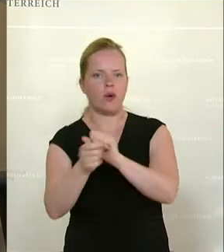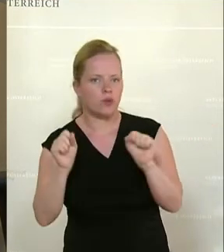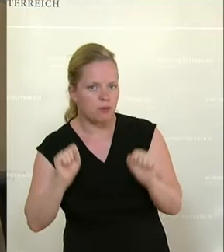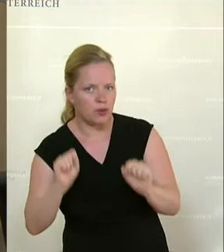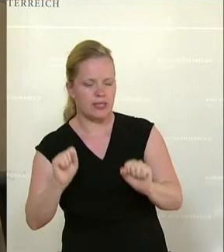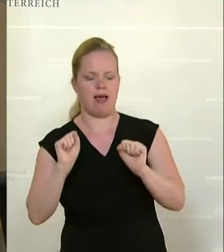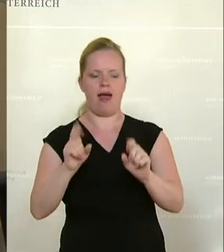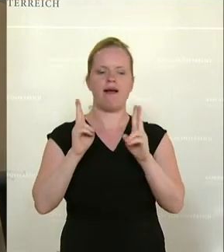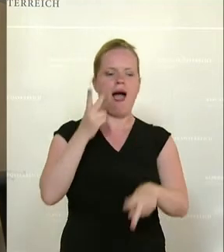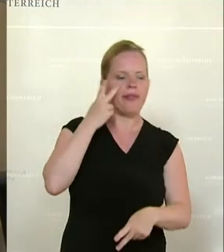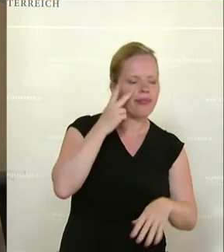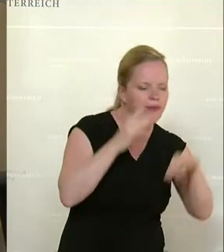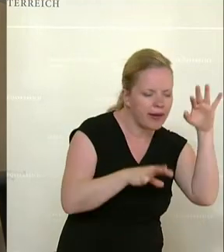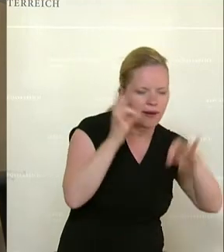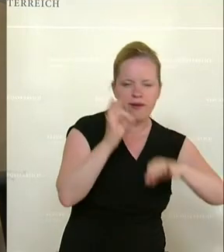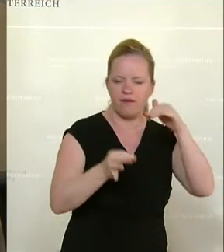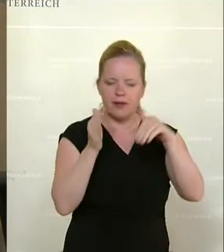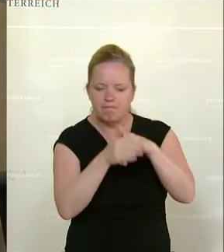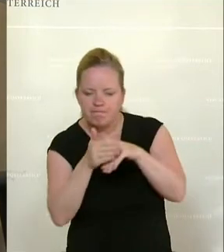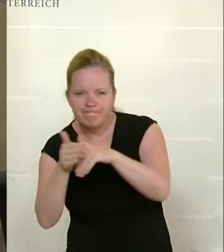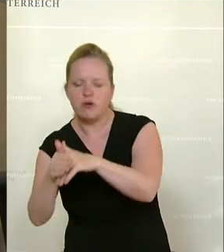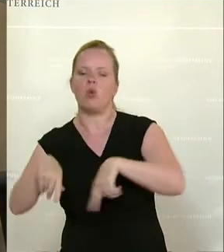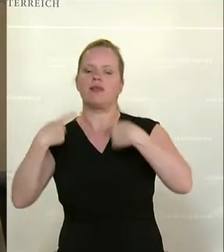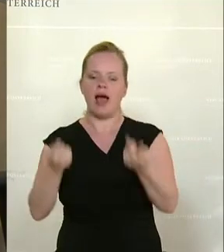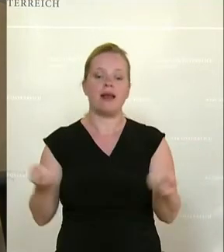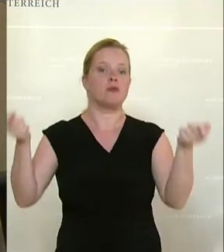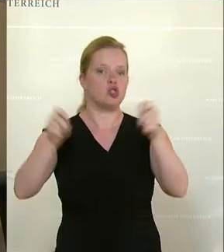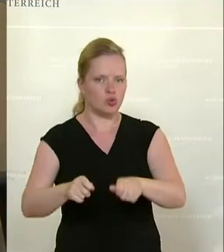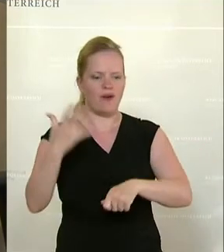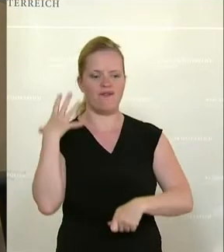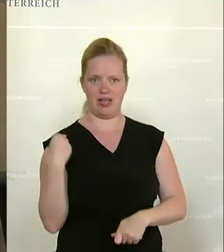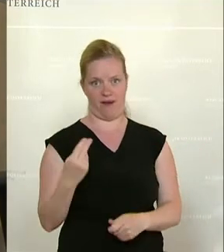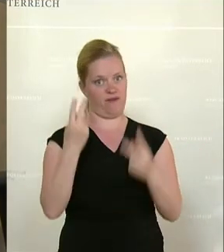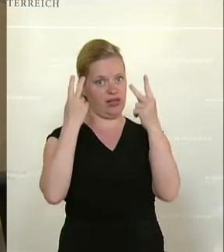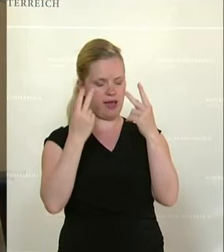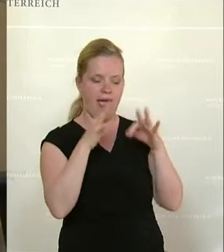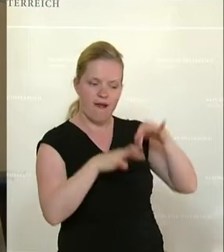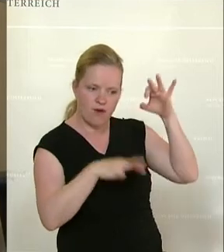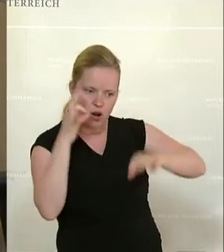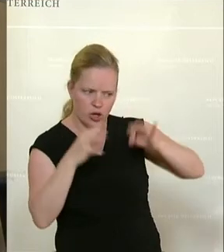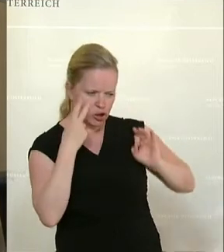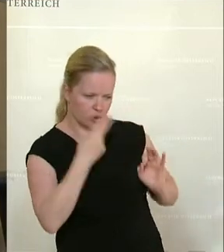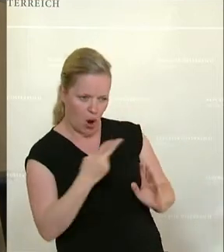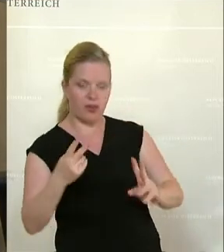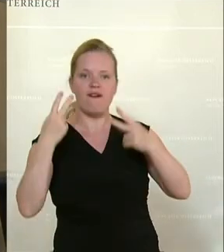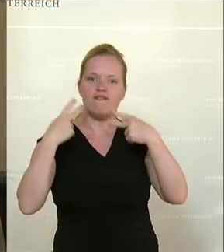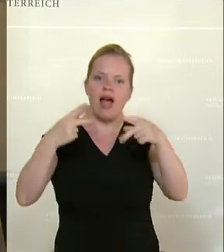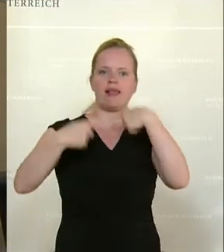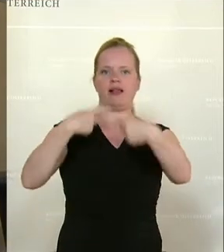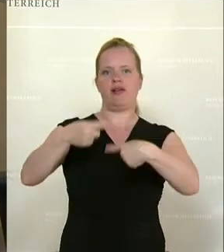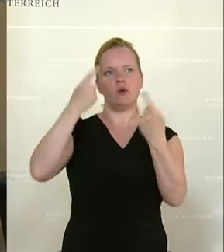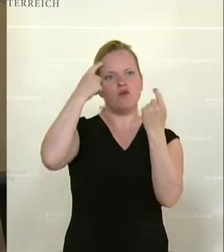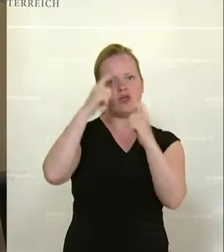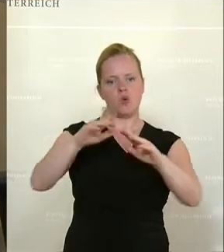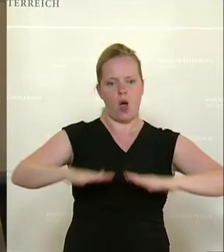analysiert und in weiterer Folge durch eine abschlussschließende Evaluierung, ganz wichtig, zur Weiterentwicklung der Versorgungslandschaft genutzt werden.